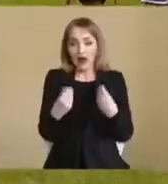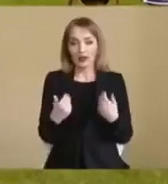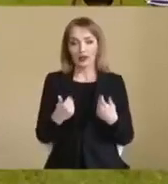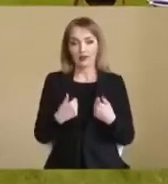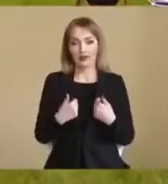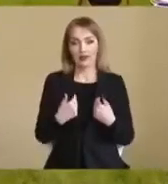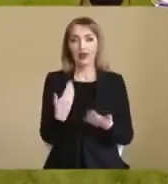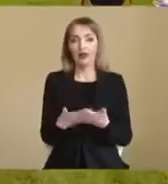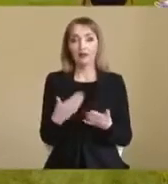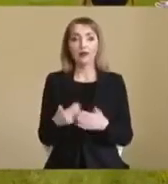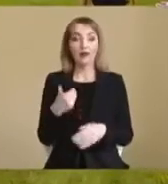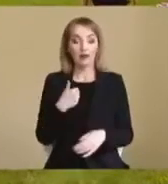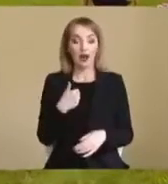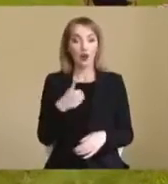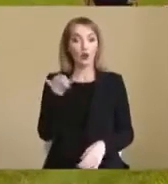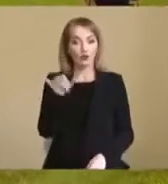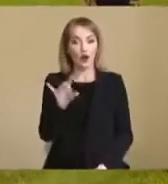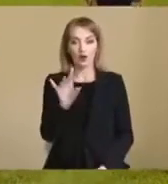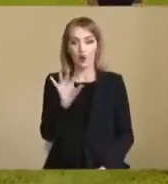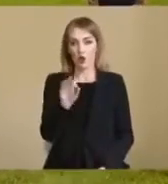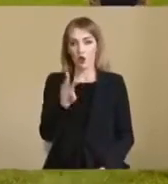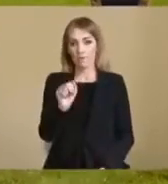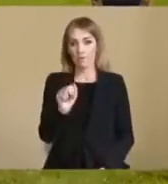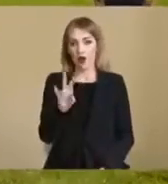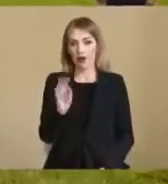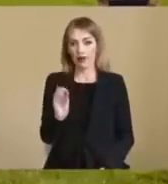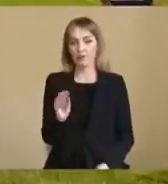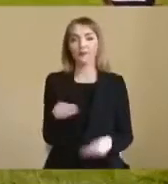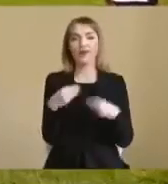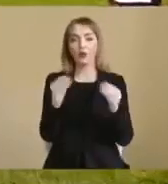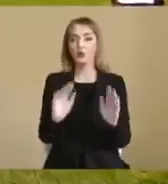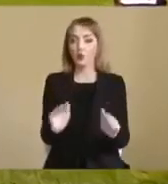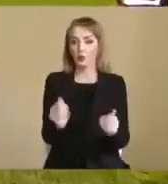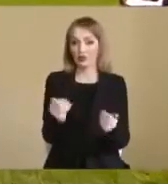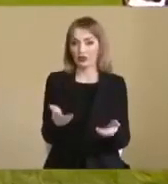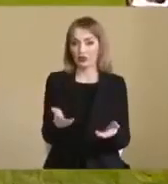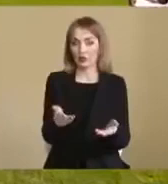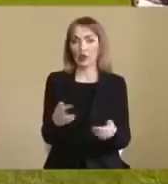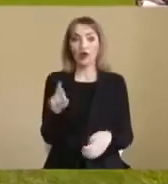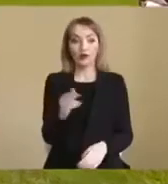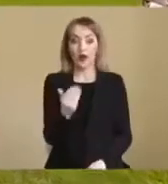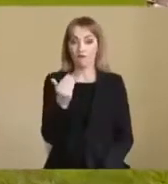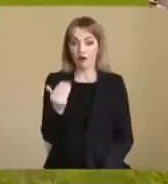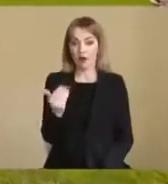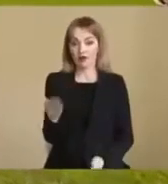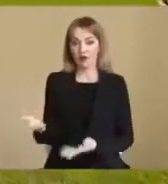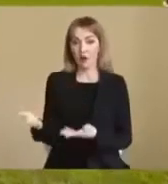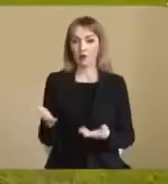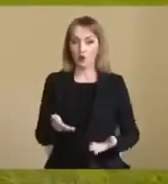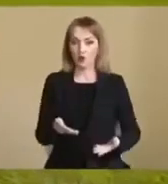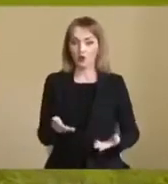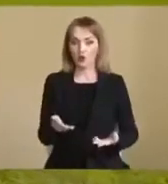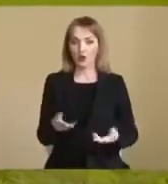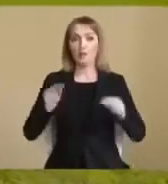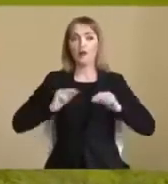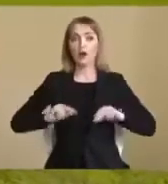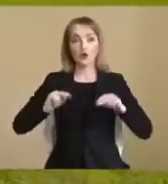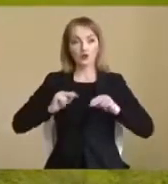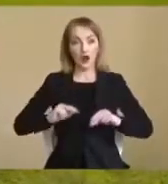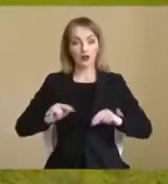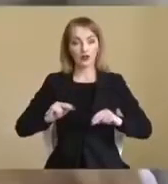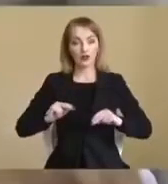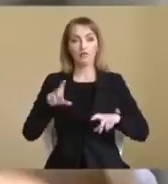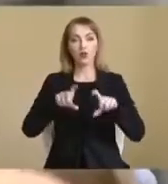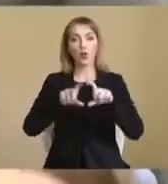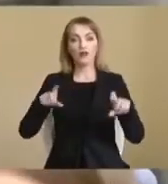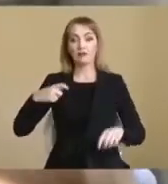От наприклад, я вас, Романе, зараз вам даю пропозицію. Я вас запрошую працювати в